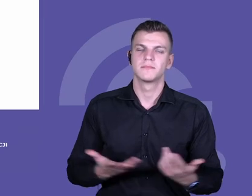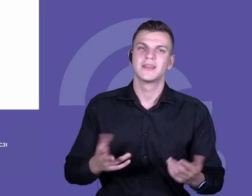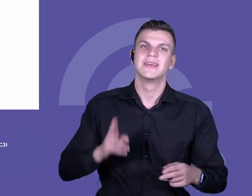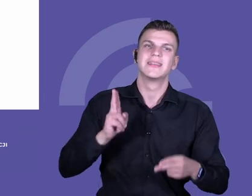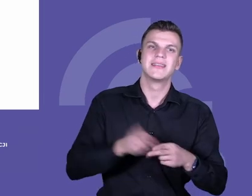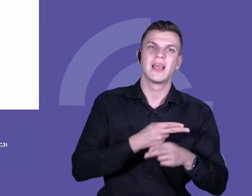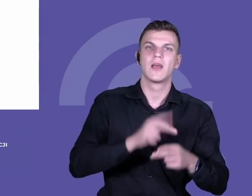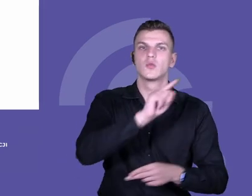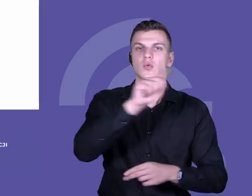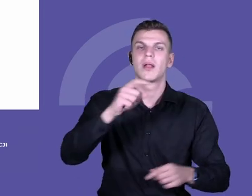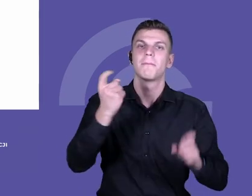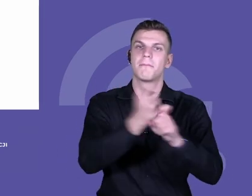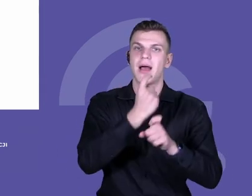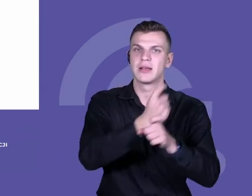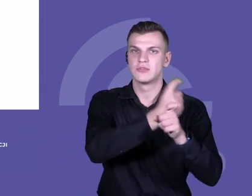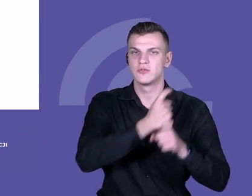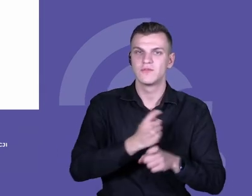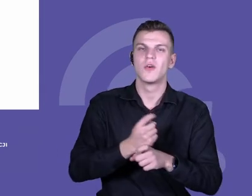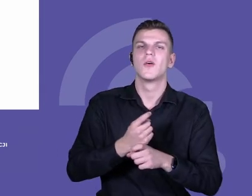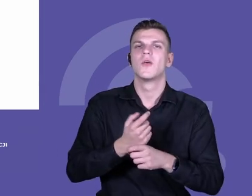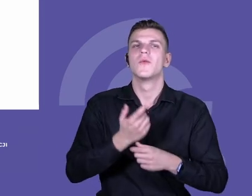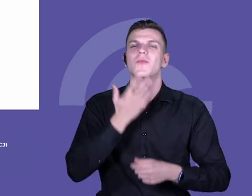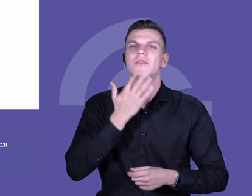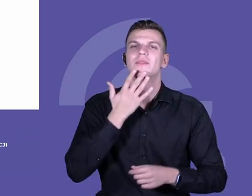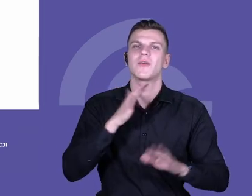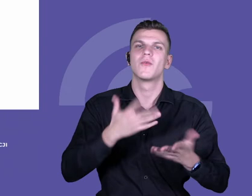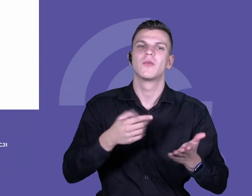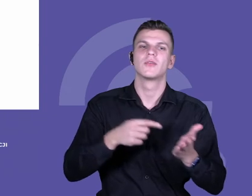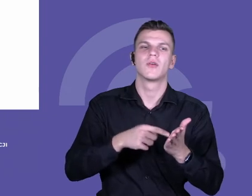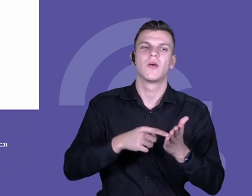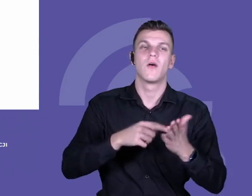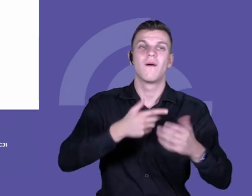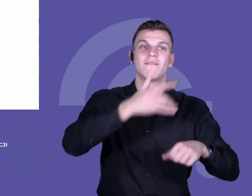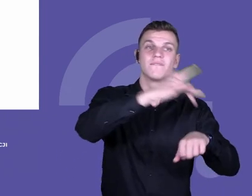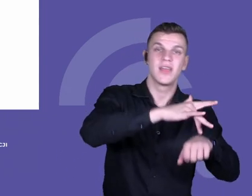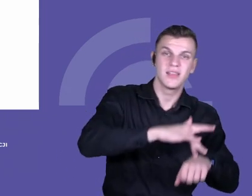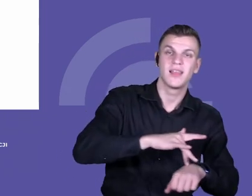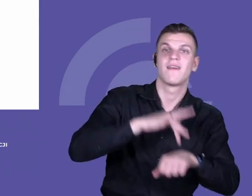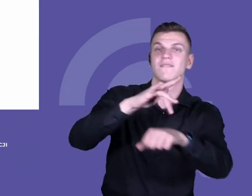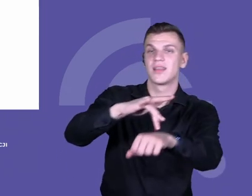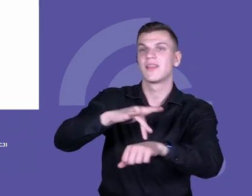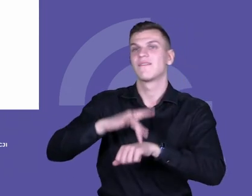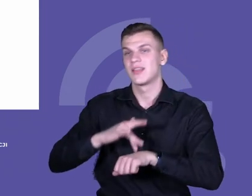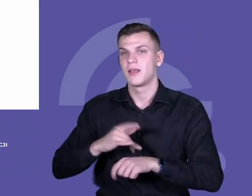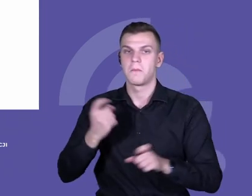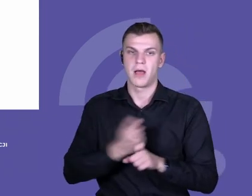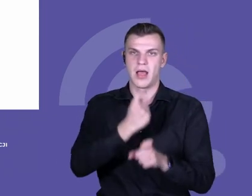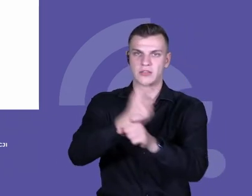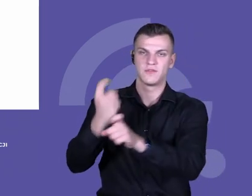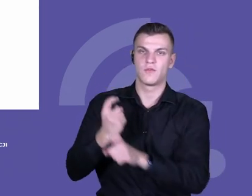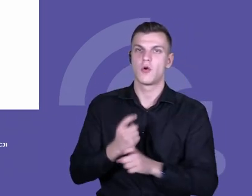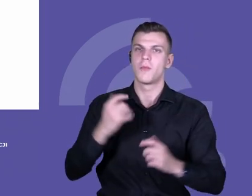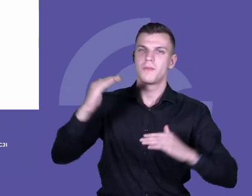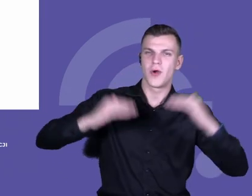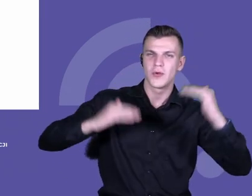weryfikacji. I to, co kraje określają, porównania swoich wyników z innymi krajami, jest również